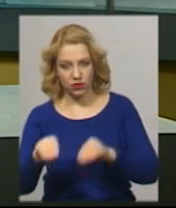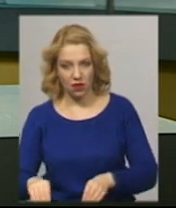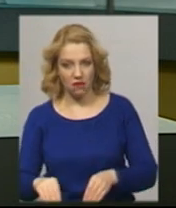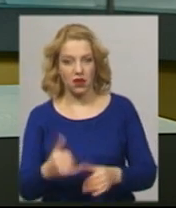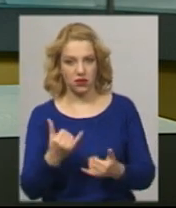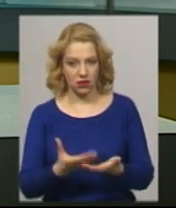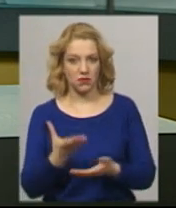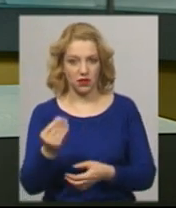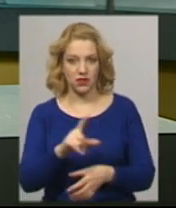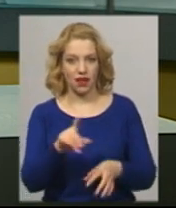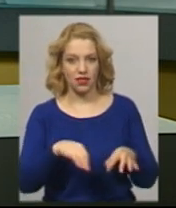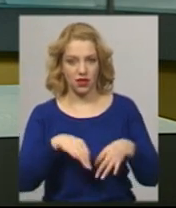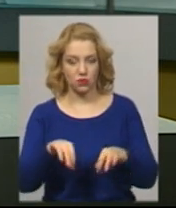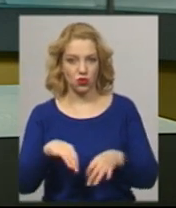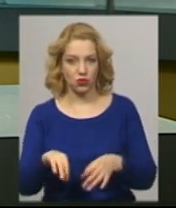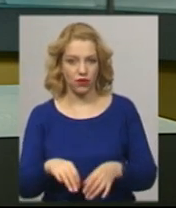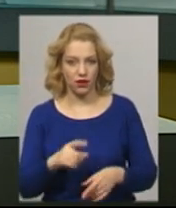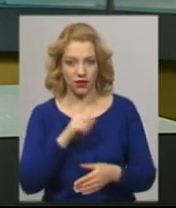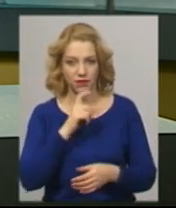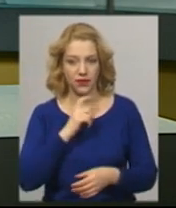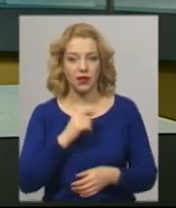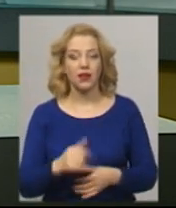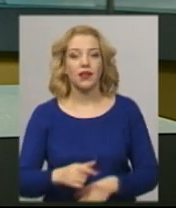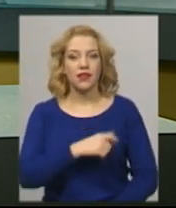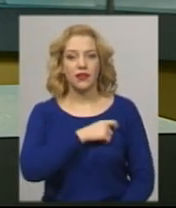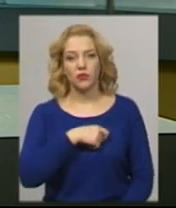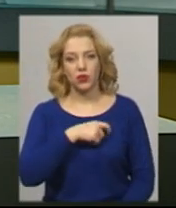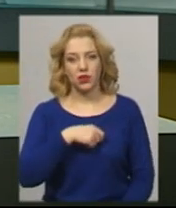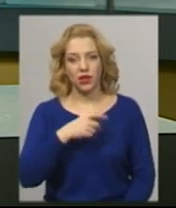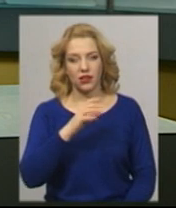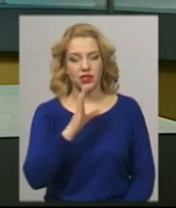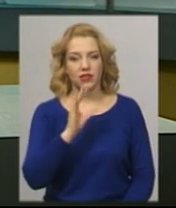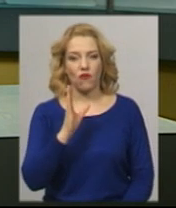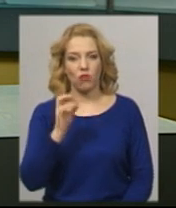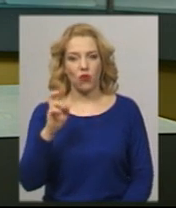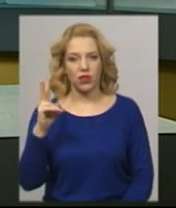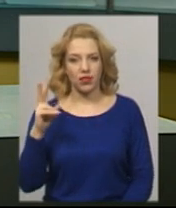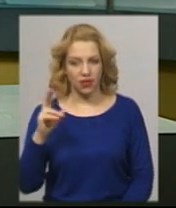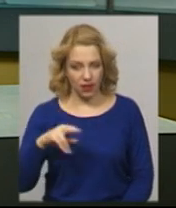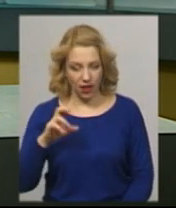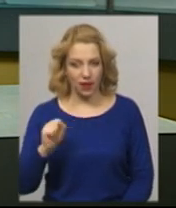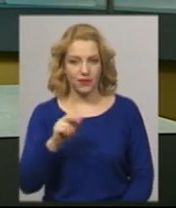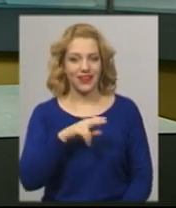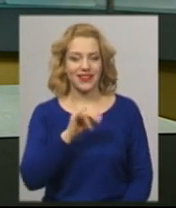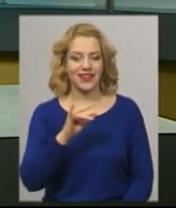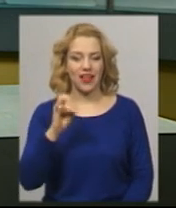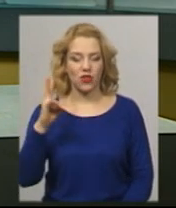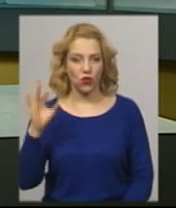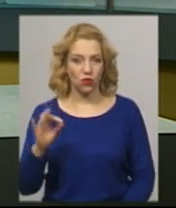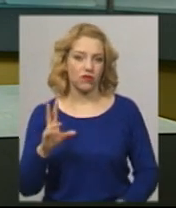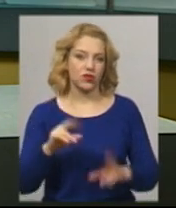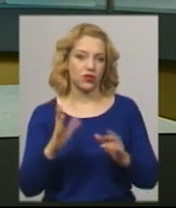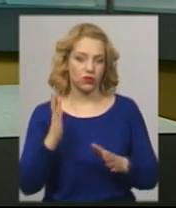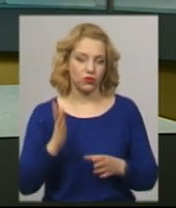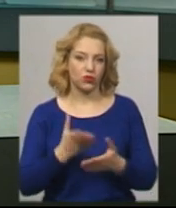Депутат Хмельницької міської ради фракції Всеукраїнське об'єднання «Свобода» Віталій Діденко вважає, якщо будуть і далі приходити платіжки за